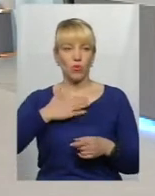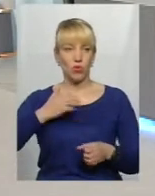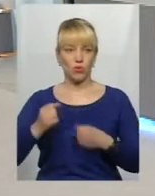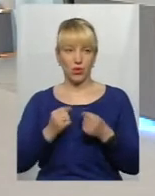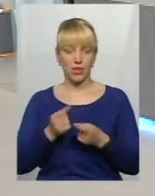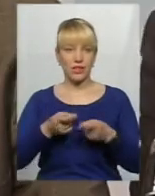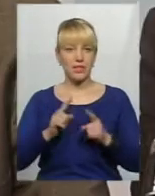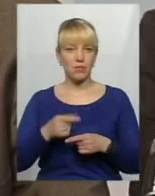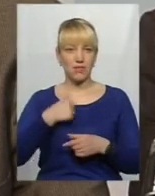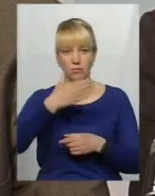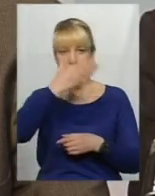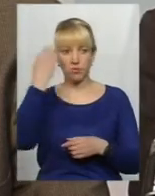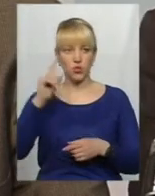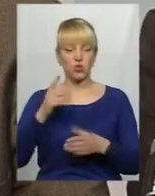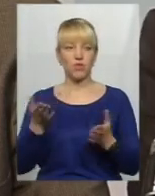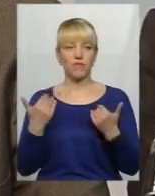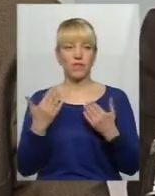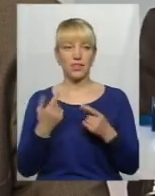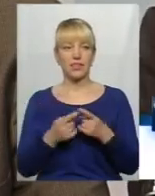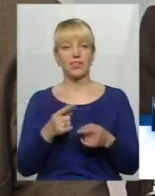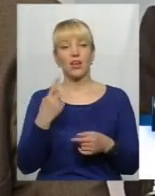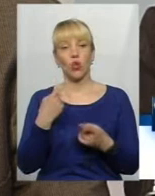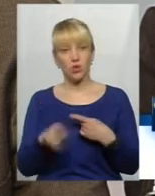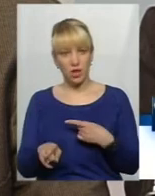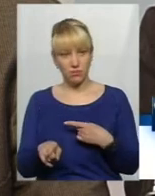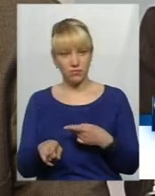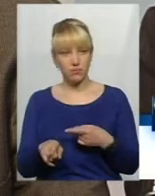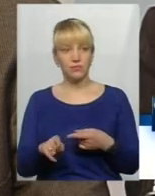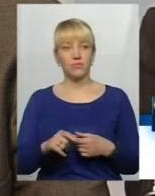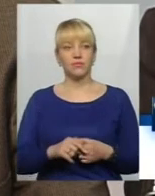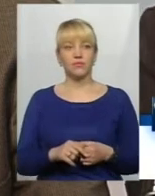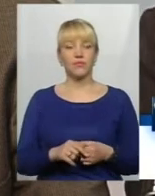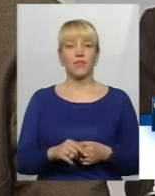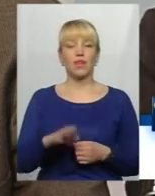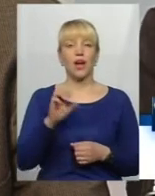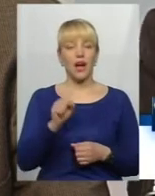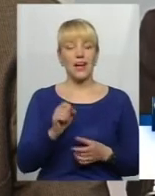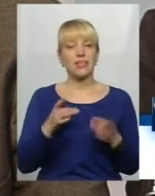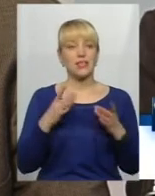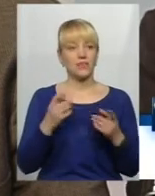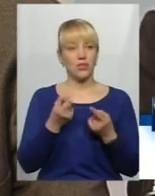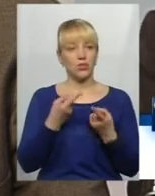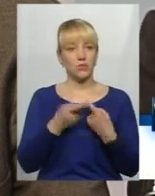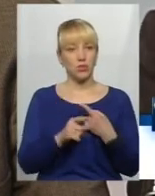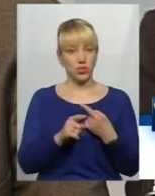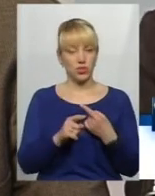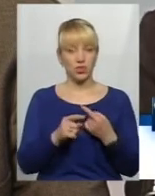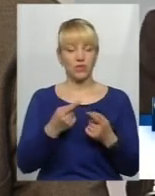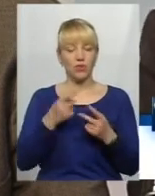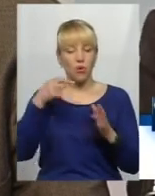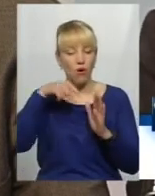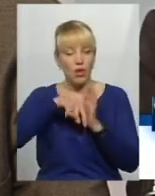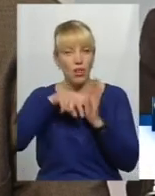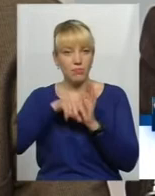насправді забуваємо, що вихідний – це одне поняття, а свято – це трішки глибше, ємкіше